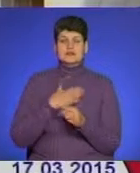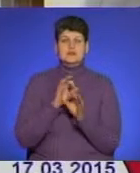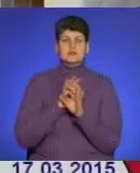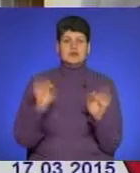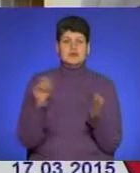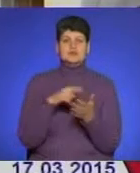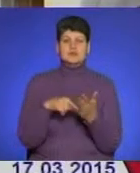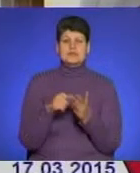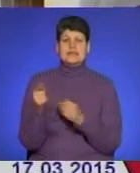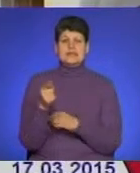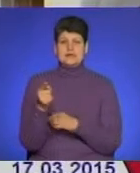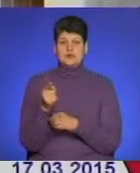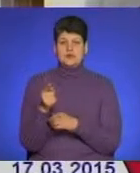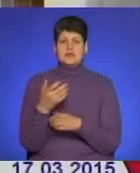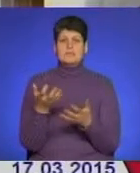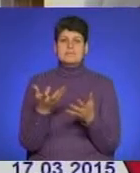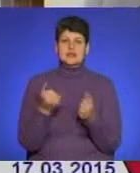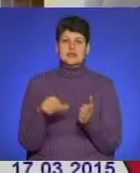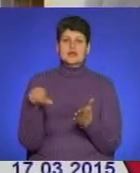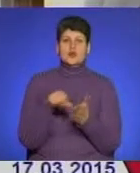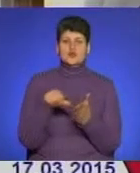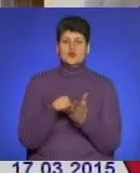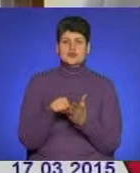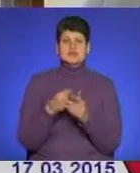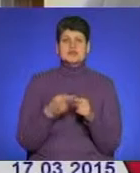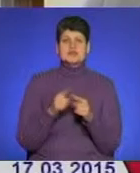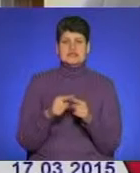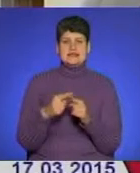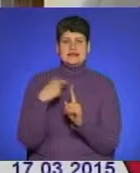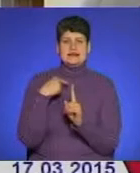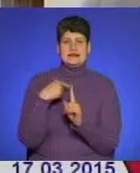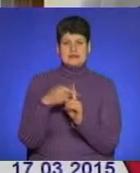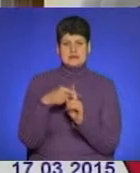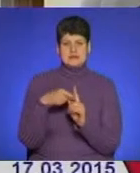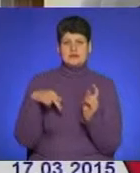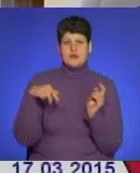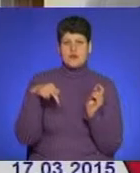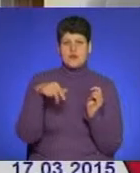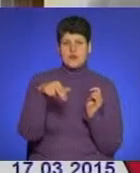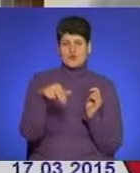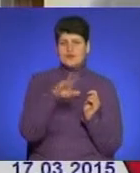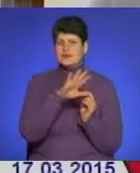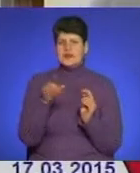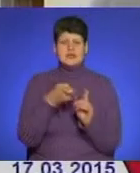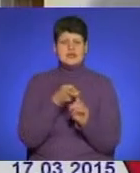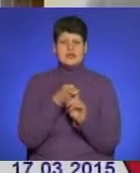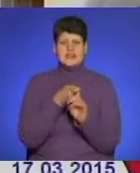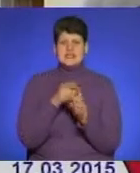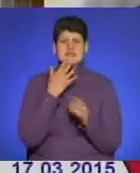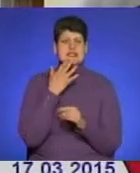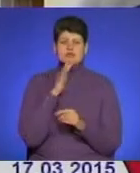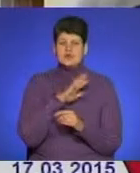міста Тернопіль взяти участь у цій хресному ході. Незалежно від національності,